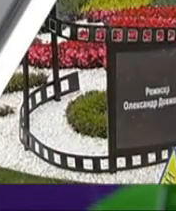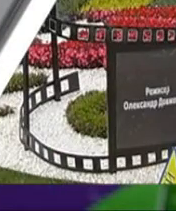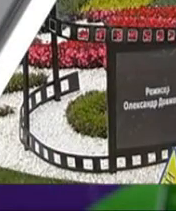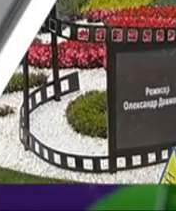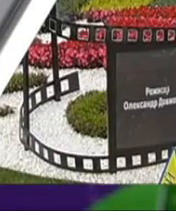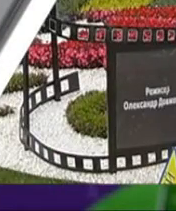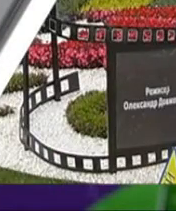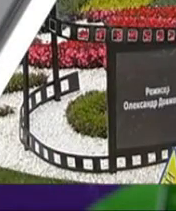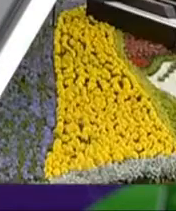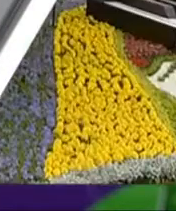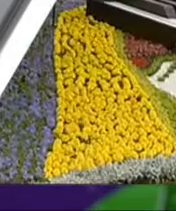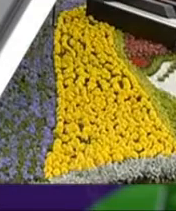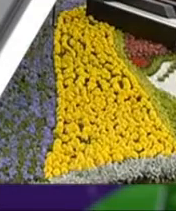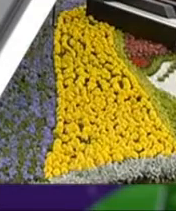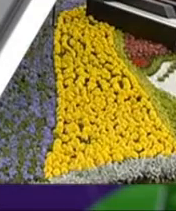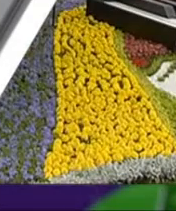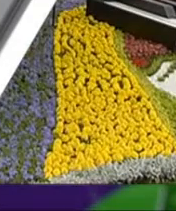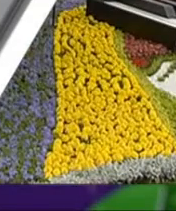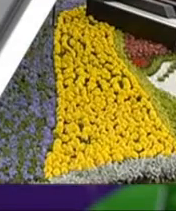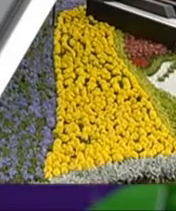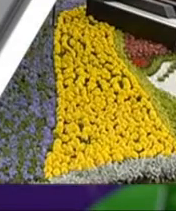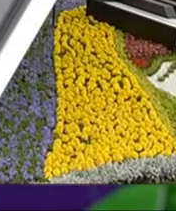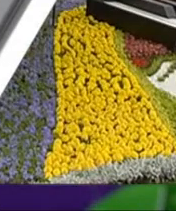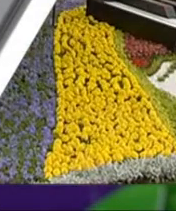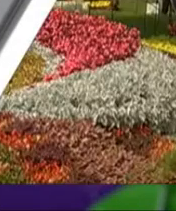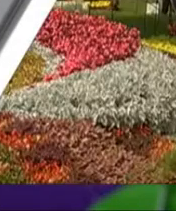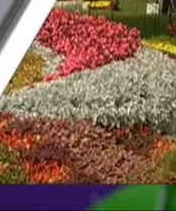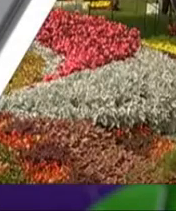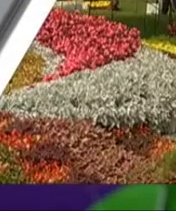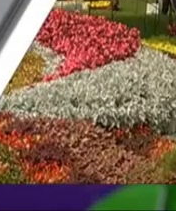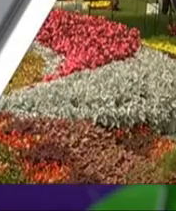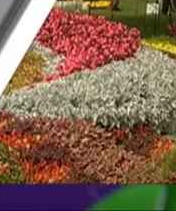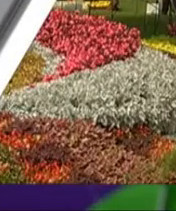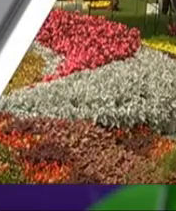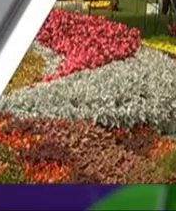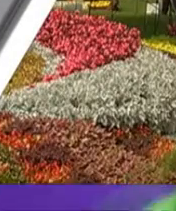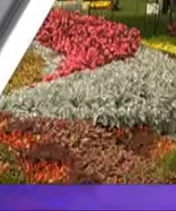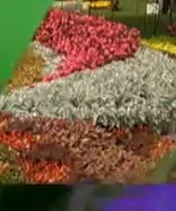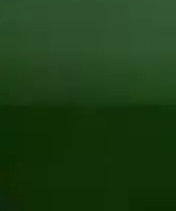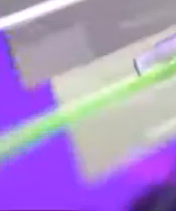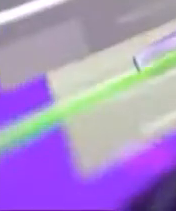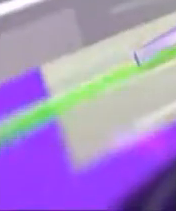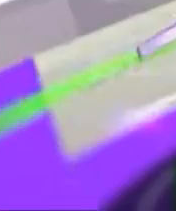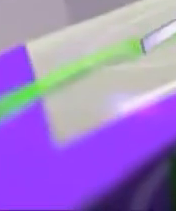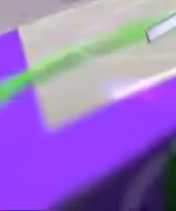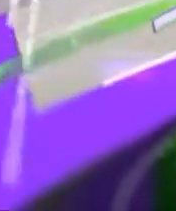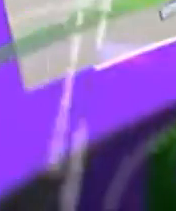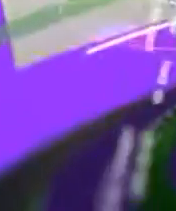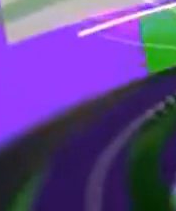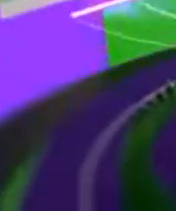Заквітчені та вшановані на схилах співочого поля. Видатним українцям присвятили цьогоріч квіткову експозицію.